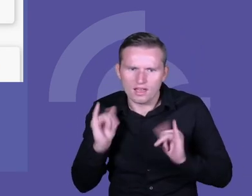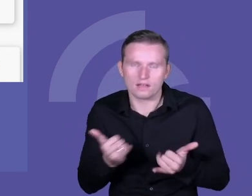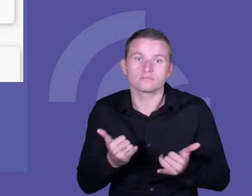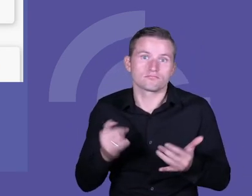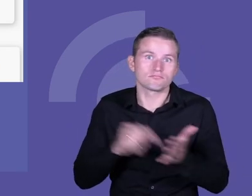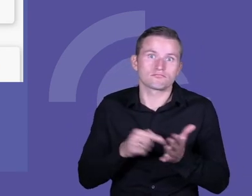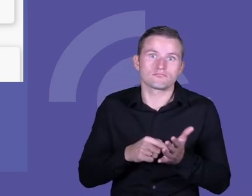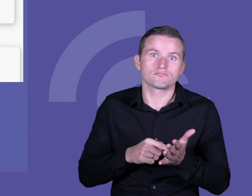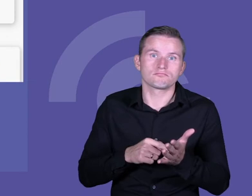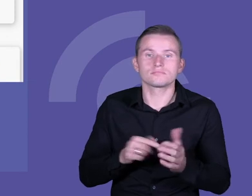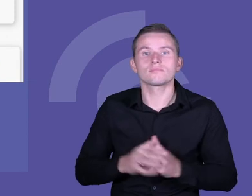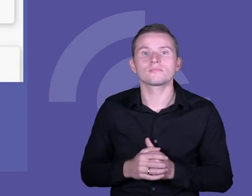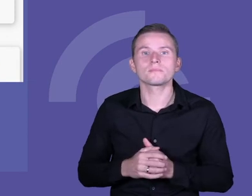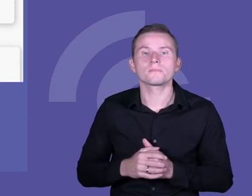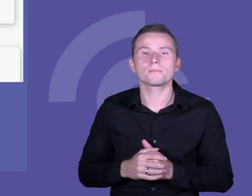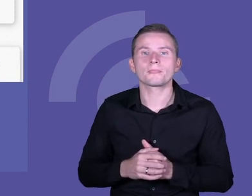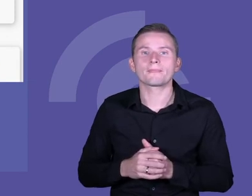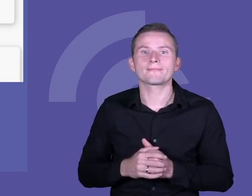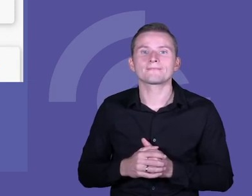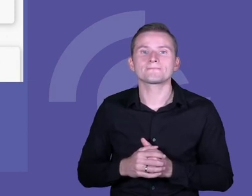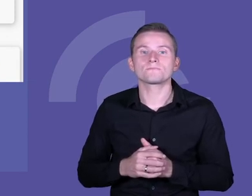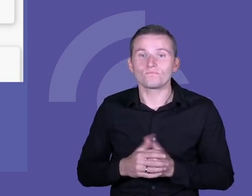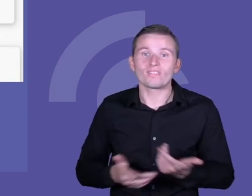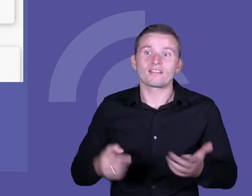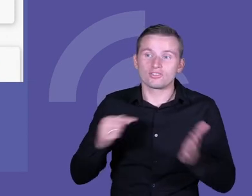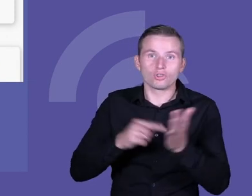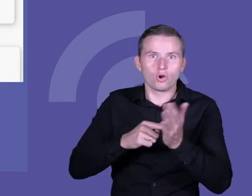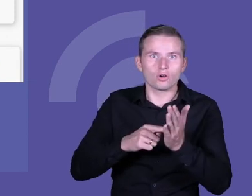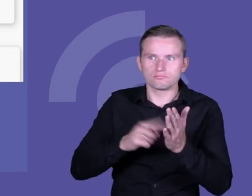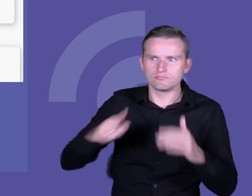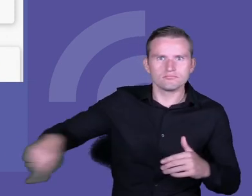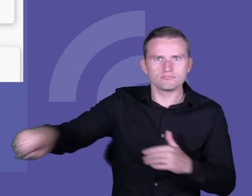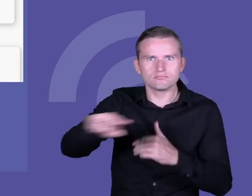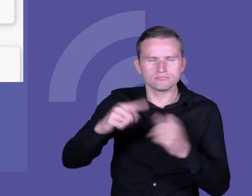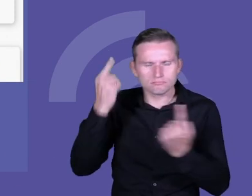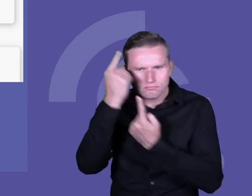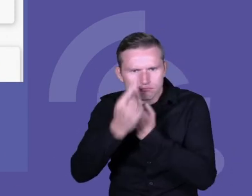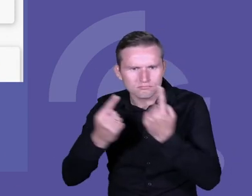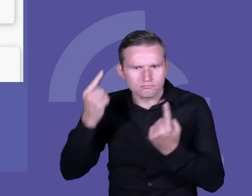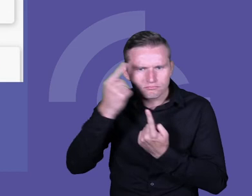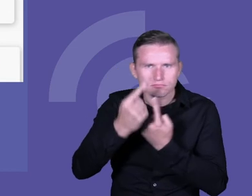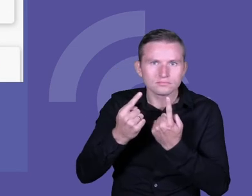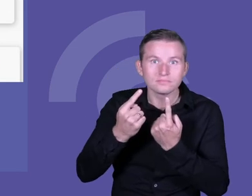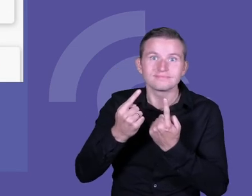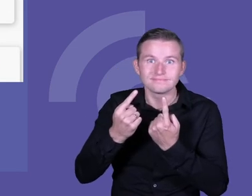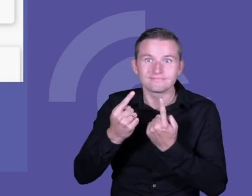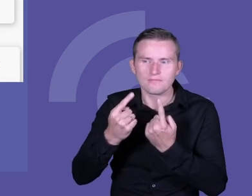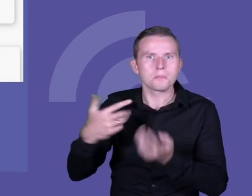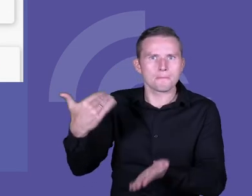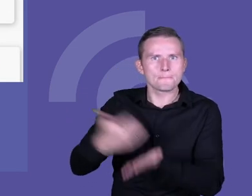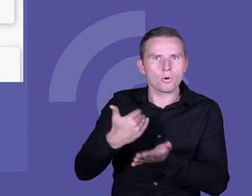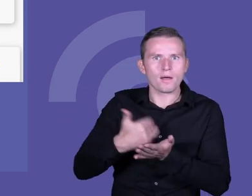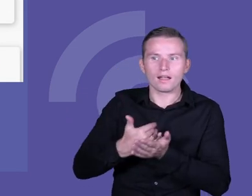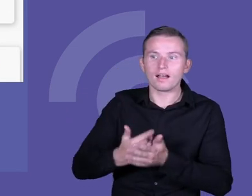Tak naprawdę ta refleksja sprawiała, że pewne mechanizmy